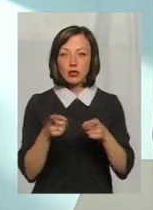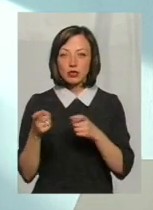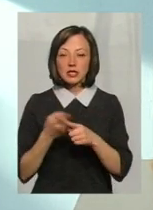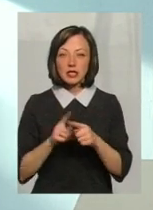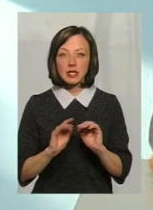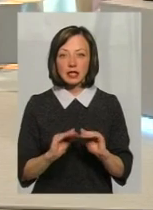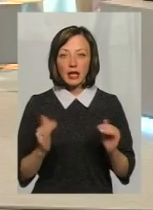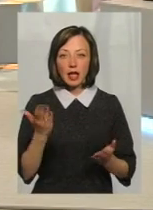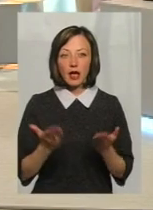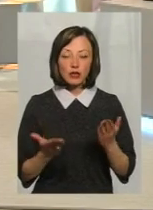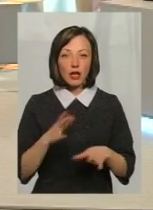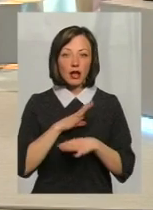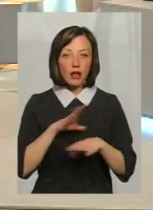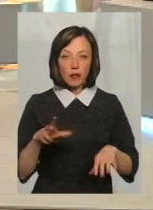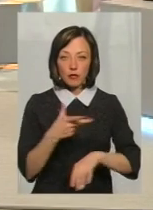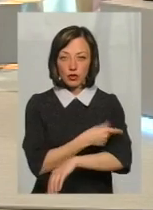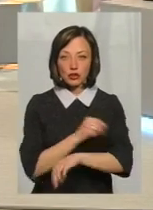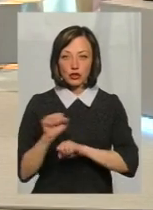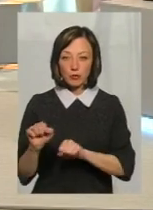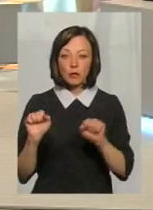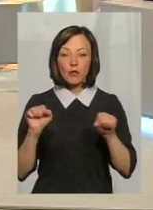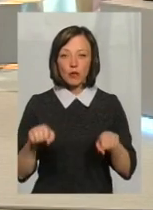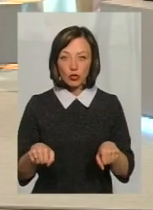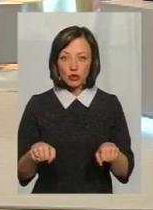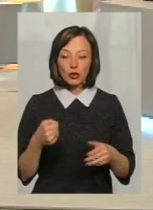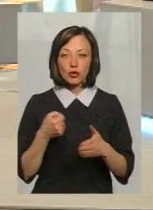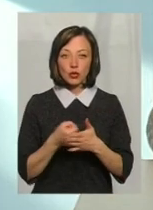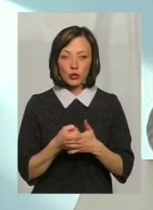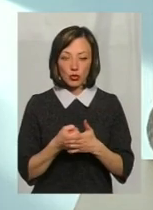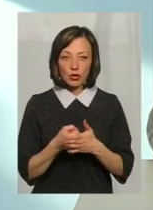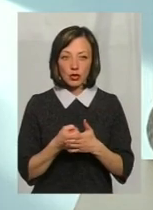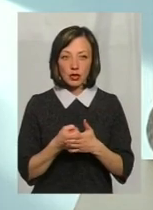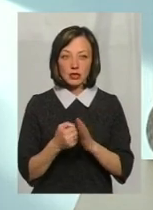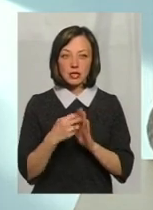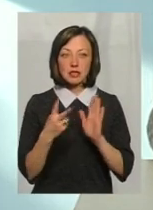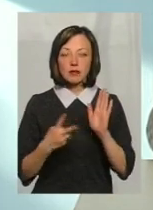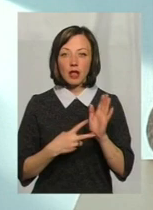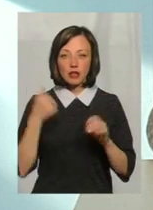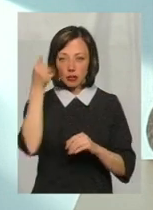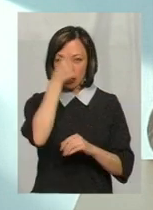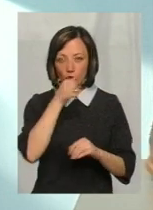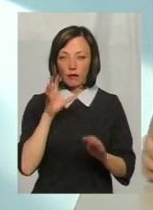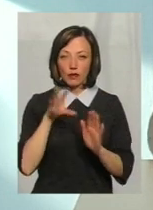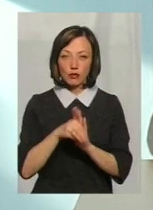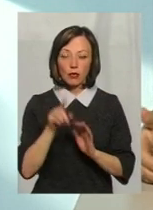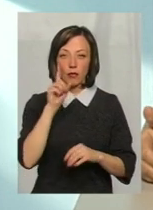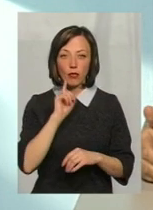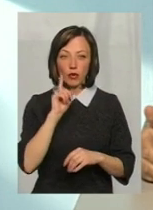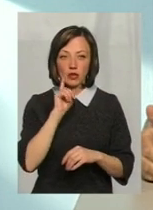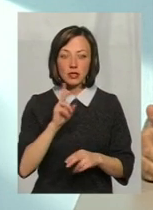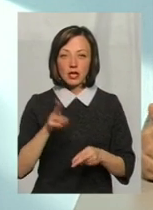дітей, а якщо вони не були щеплені, то їх можна щепити до 17 років включно. Ну, поки